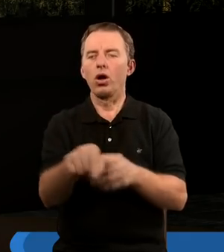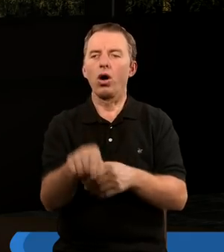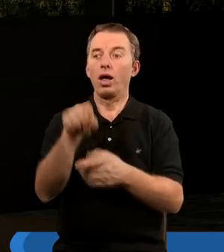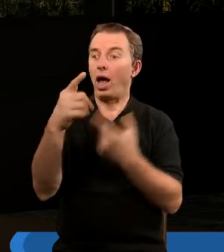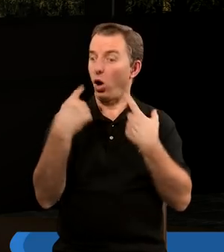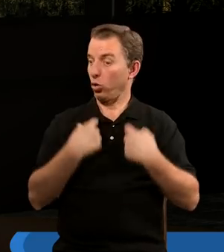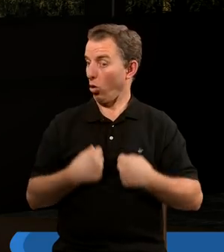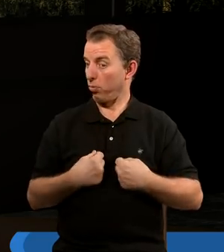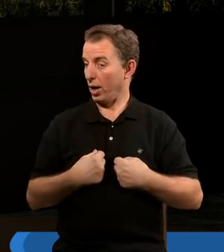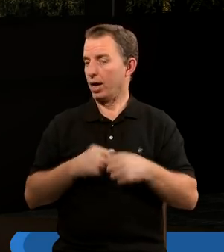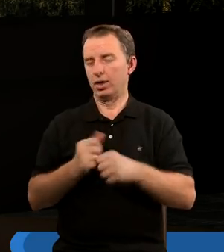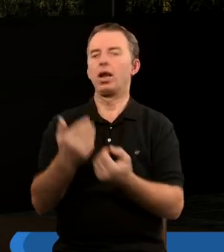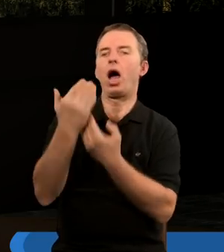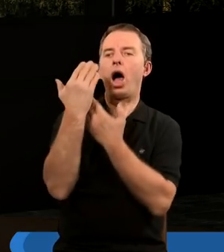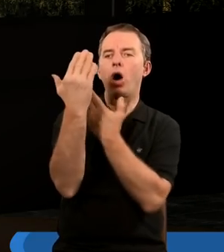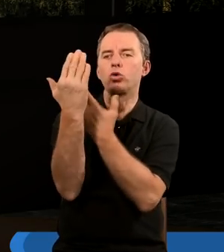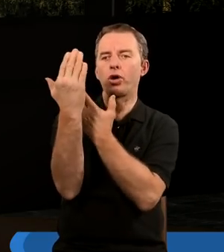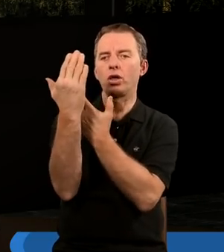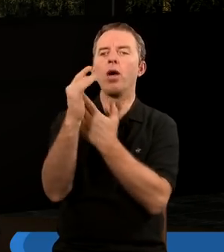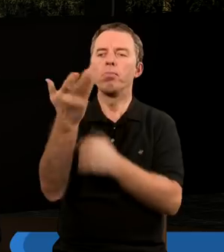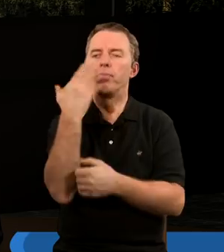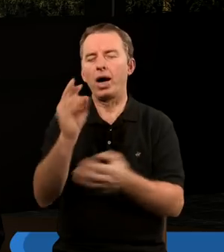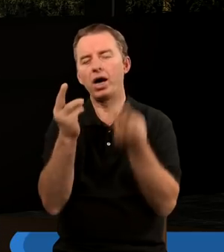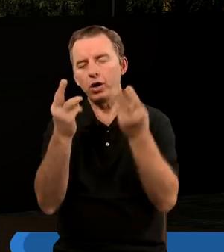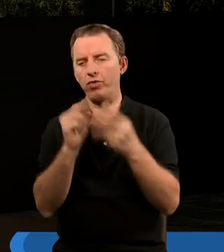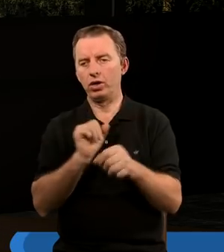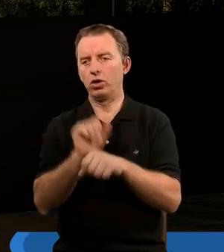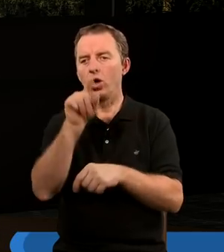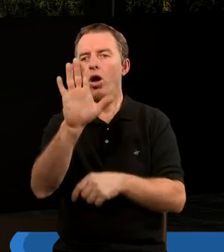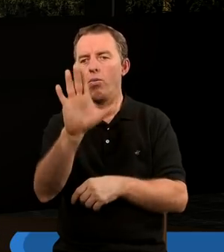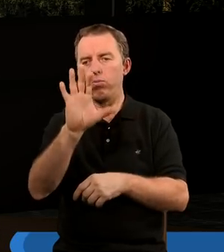autorytetem. Tak? I myślę, że to jest bardzo ważne, bo